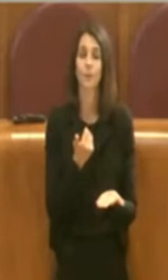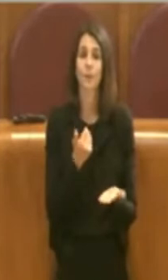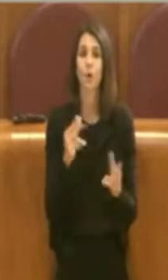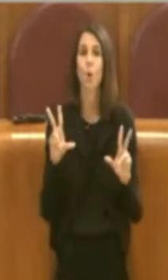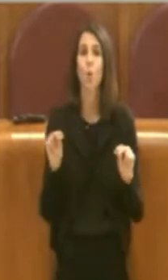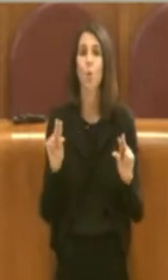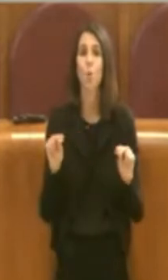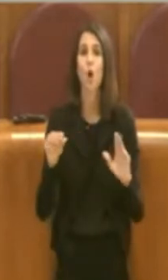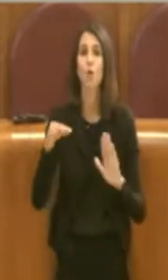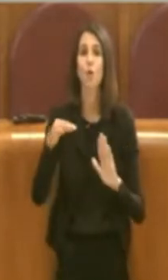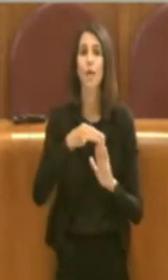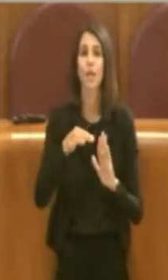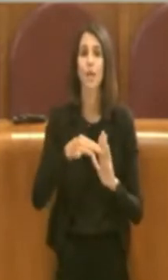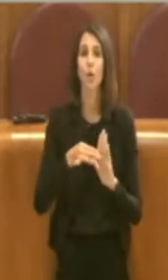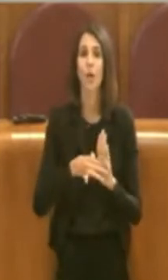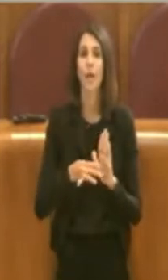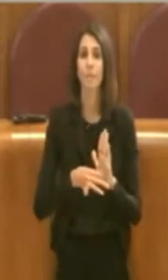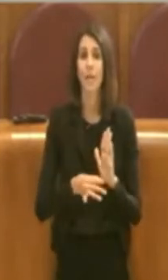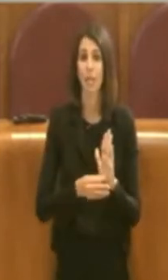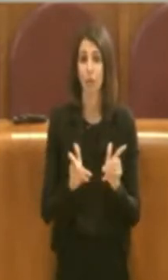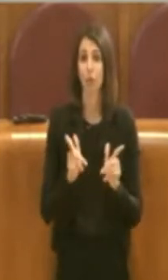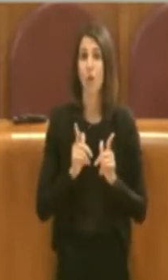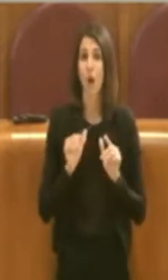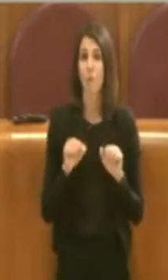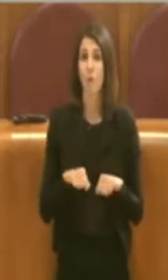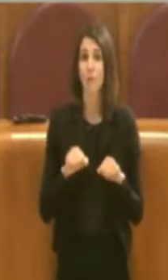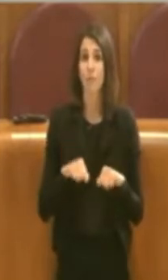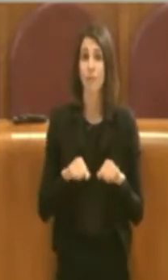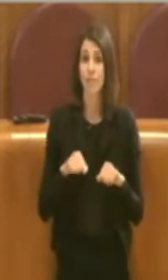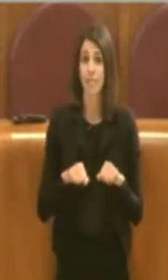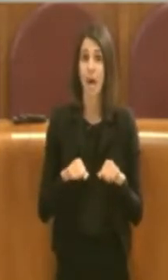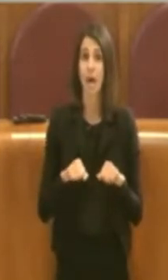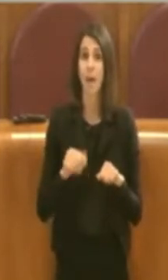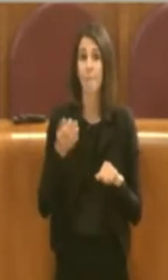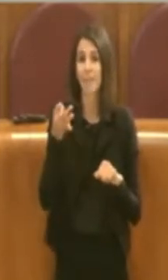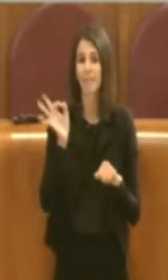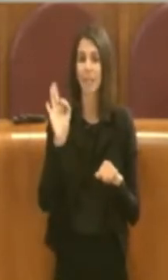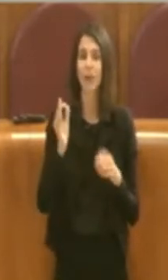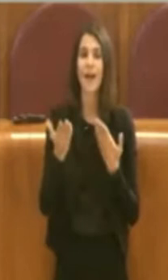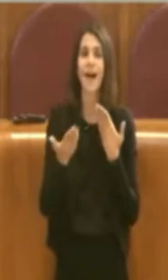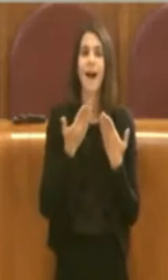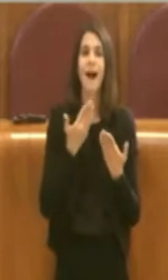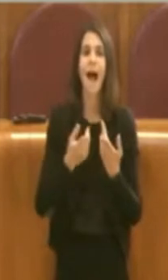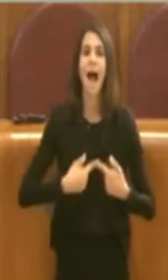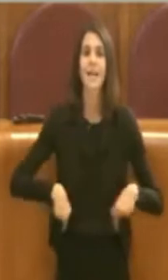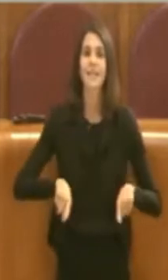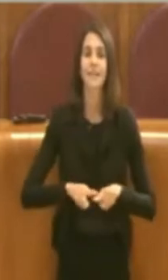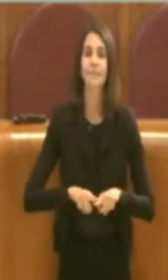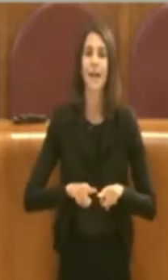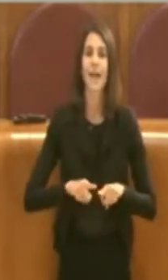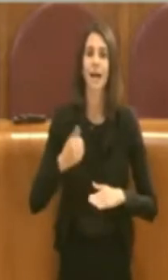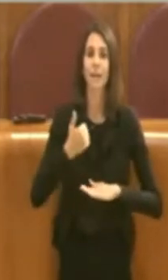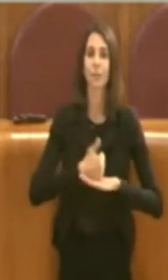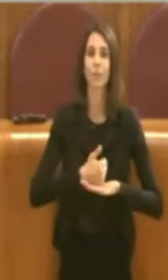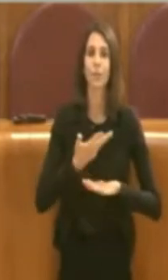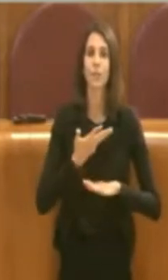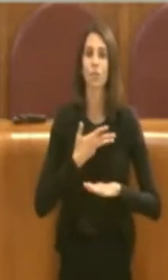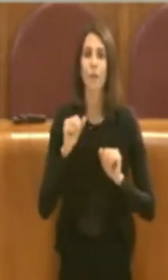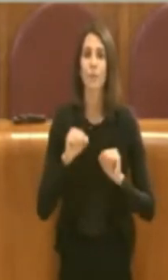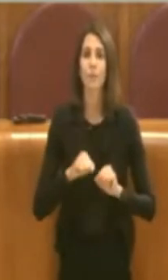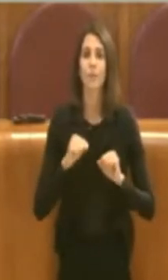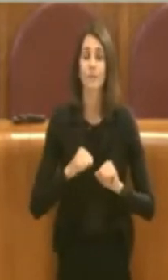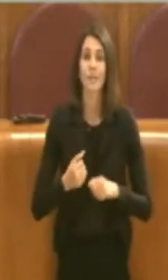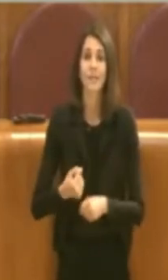regolamento permette, in particolare l'assemblea capitolina alla facoltà, in deroga a quelli che sono i